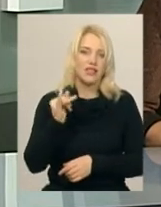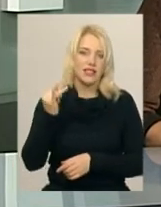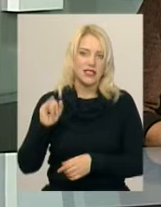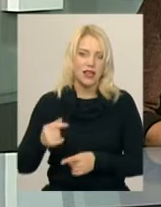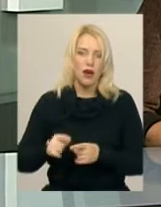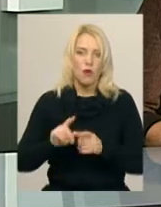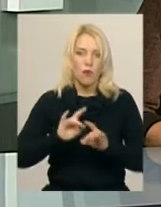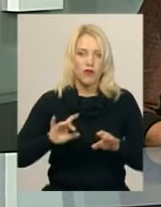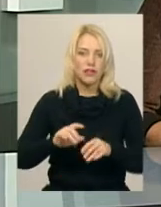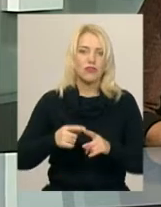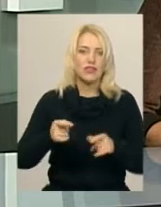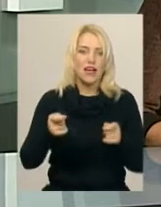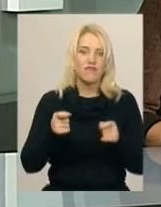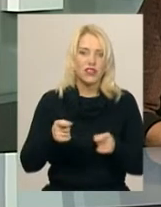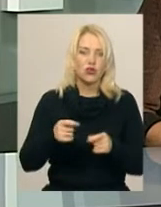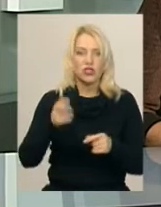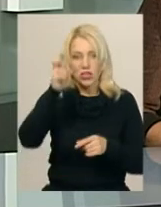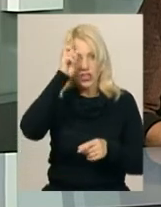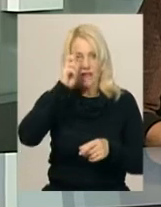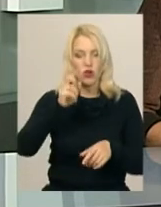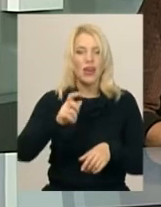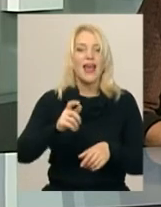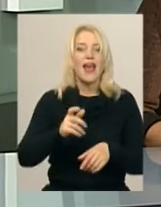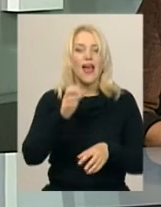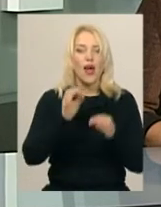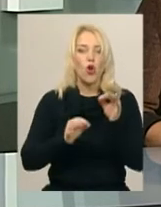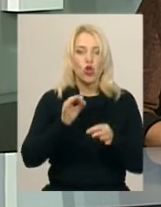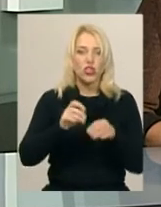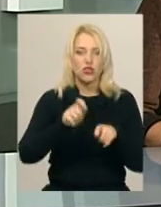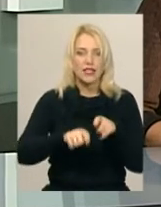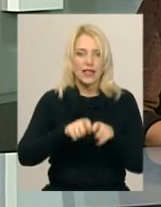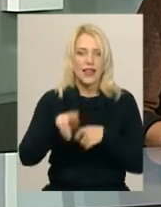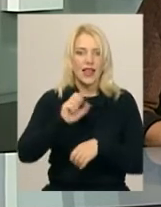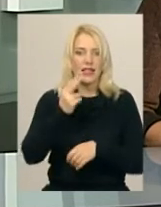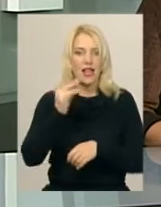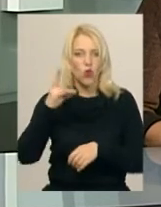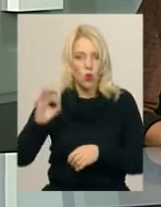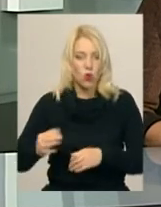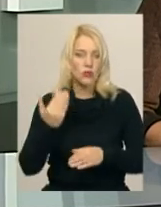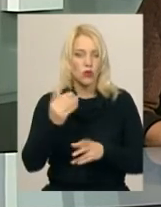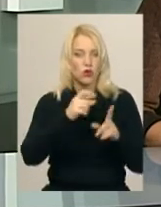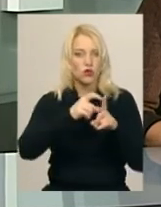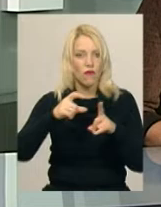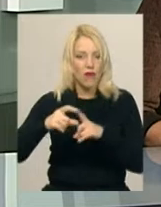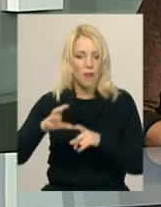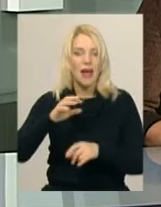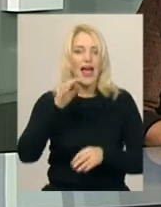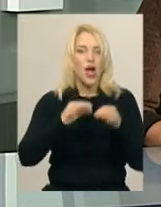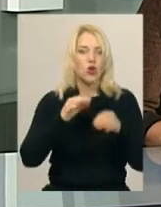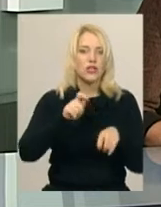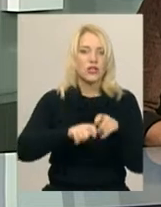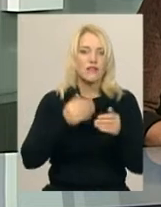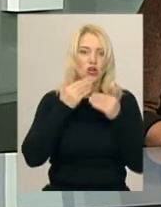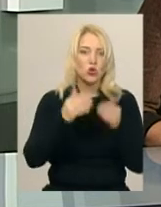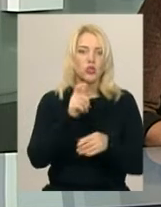сектору правового забезпечення Державної екологічної інспекції в області Олег Даценко. За його словами, до екологічної інспекції звернулися